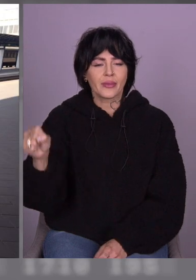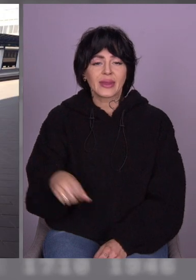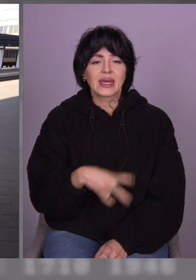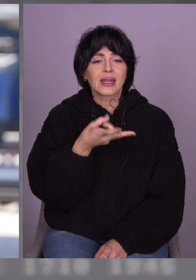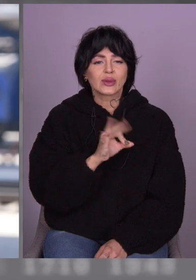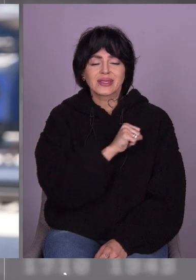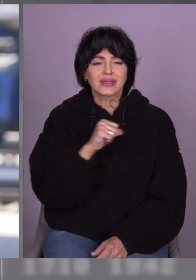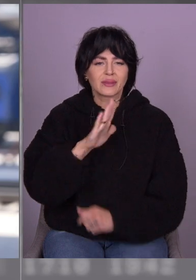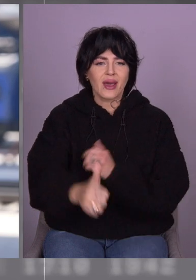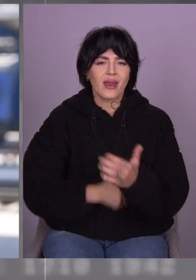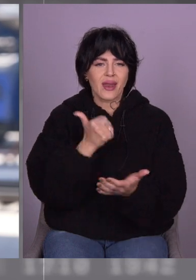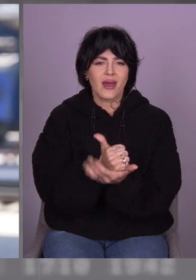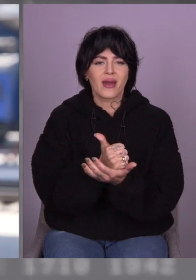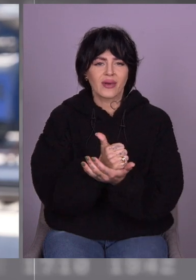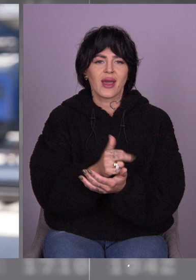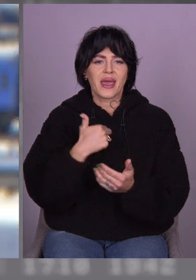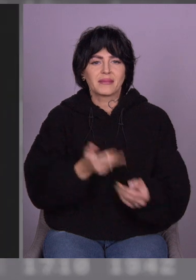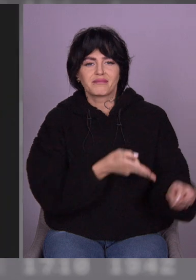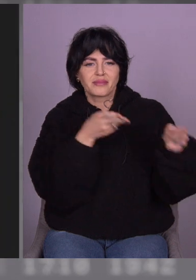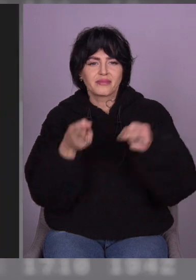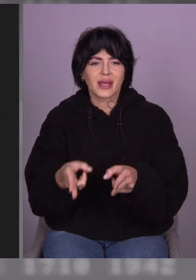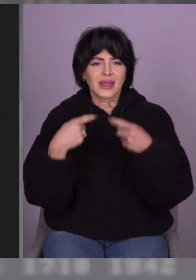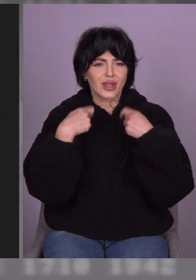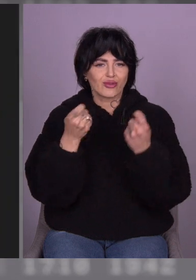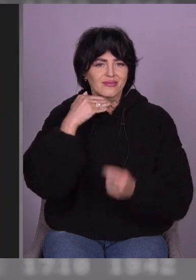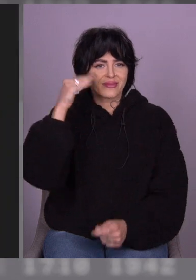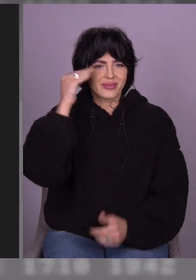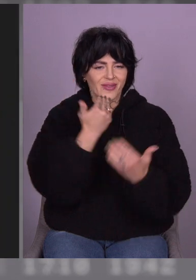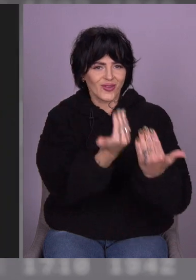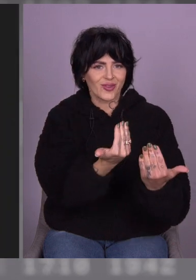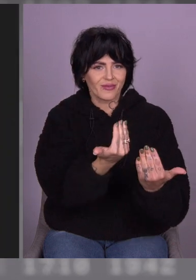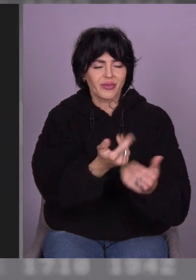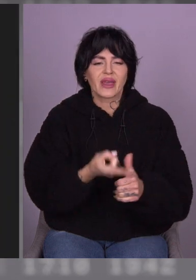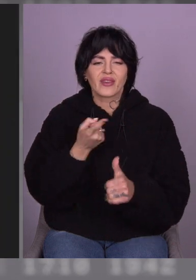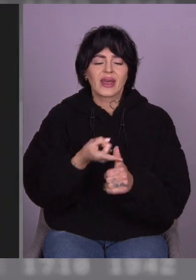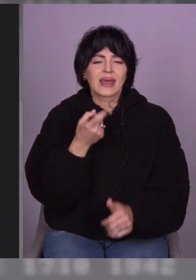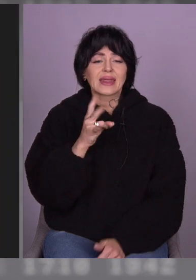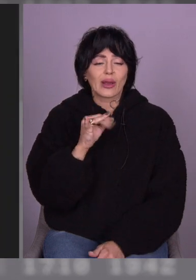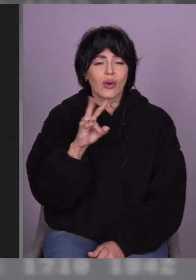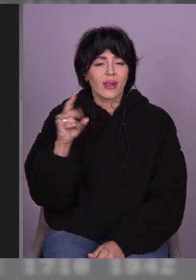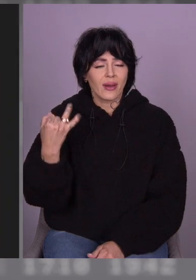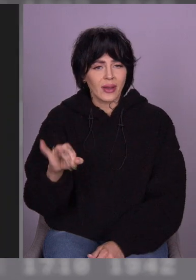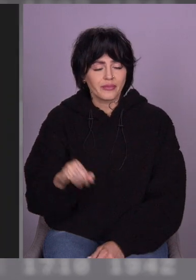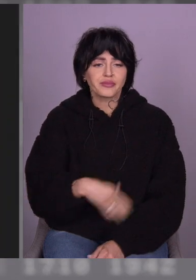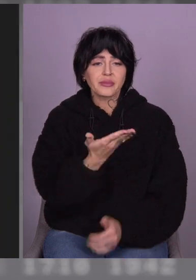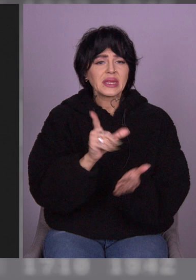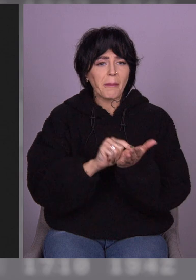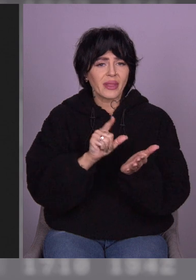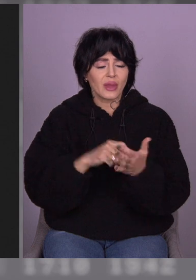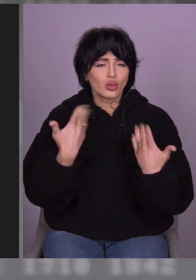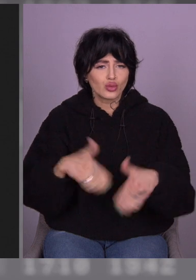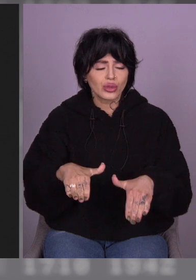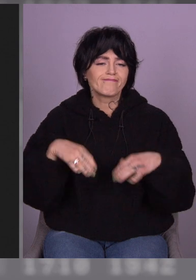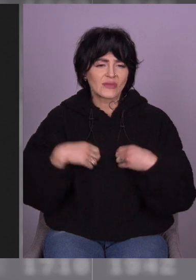найголовніше, я приїхала до дати один день народження. Батька Олени звати Микола. Він пенсіонер, який, на